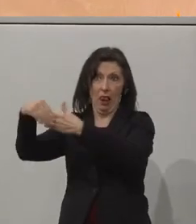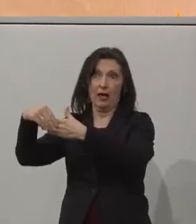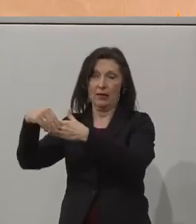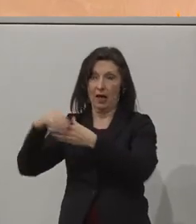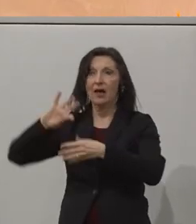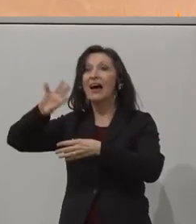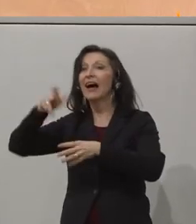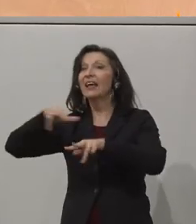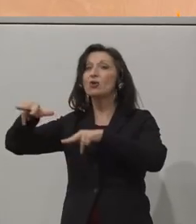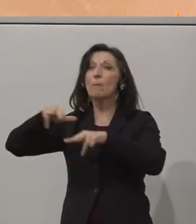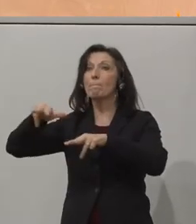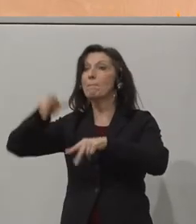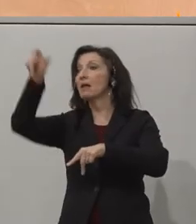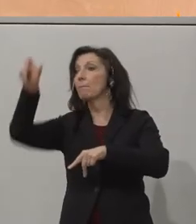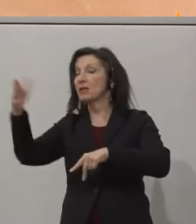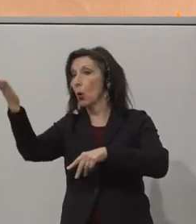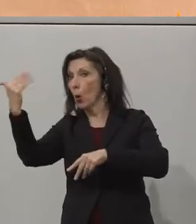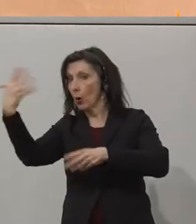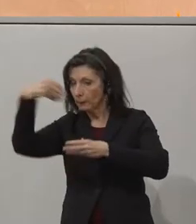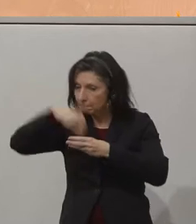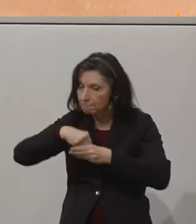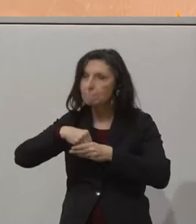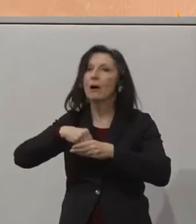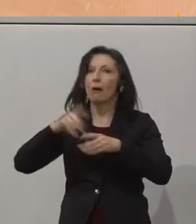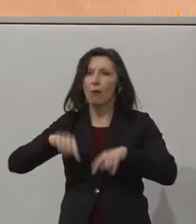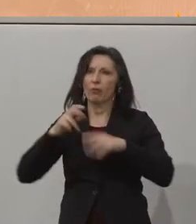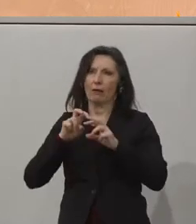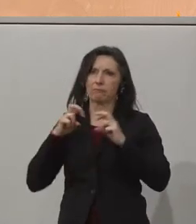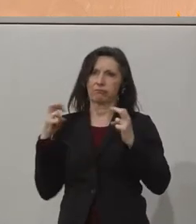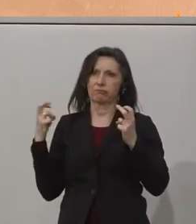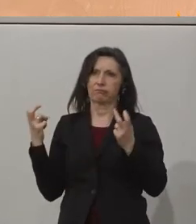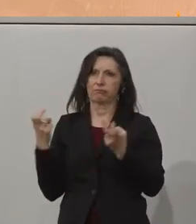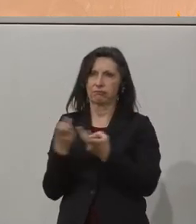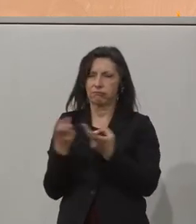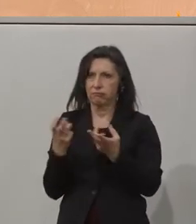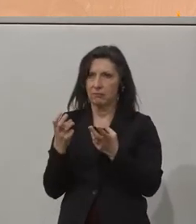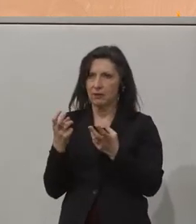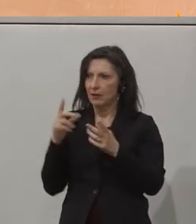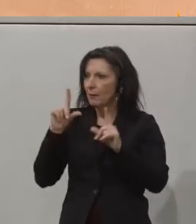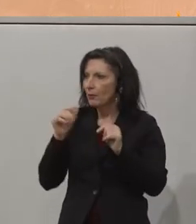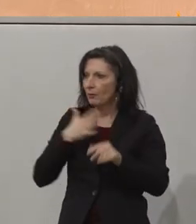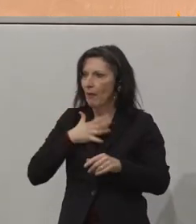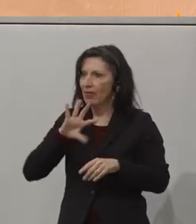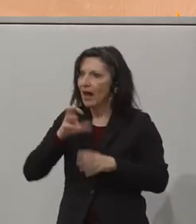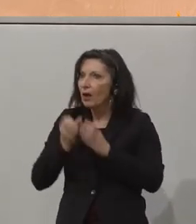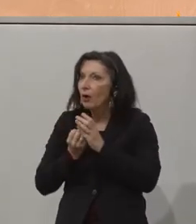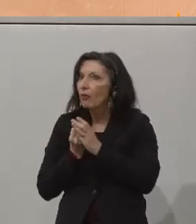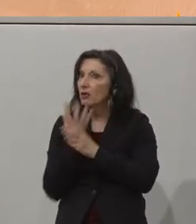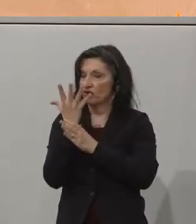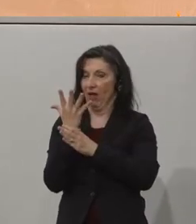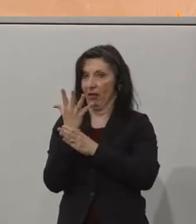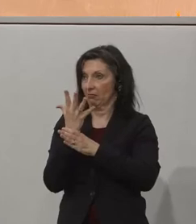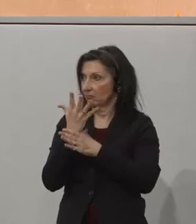Innovation bottom-up voranzubringen und haben dann sozusagen das aus der Region heraus entwickelt. Und ich denke, man kann